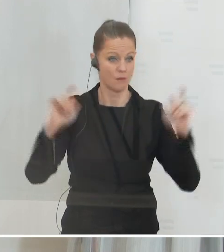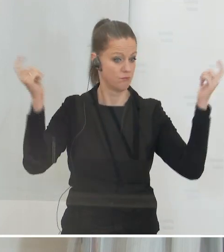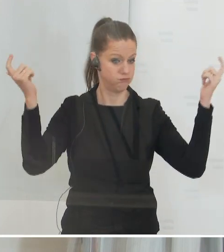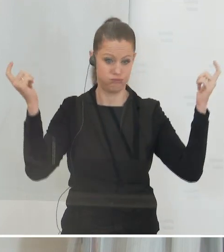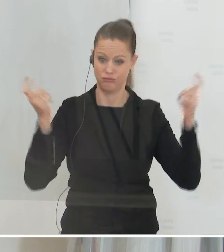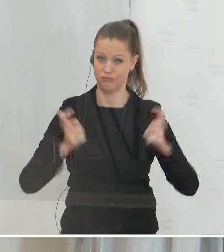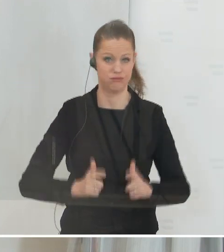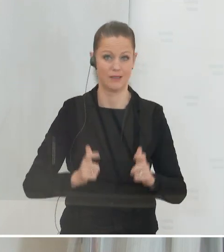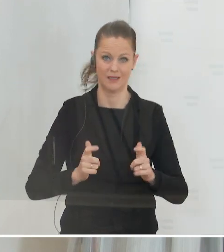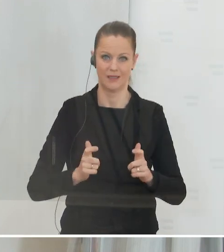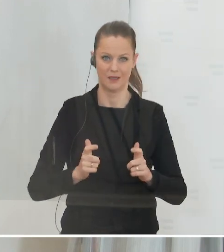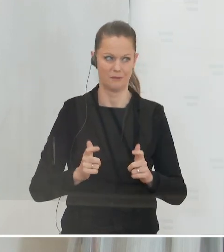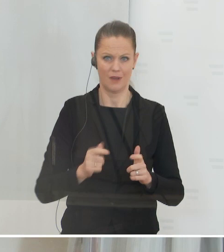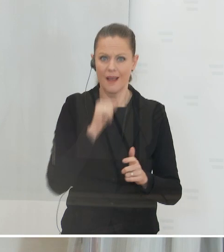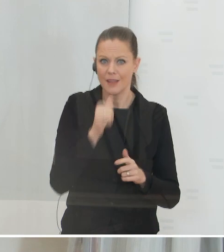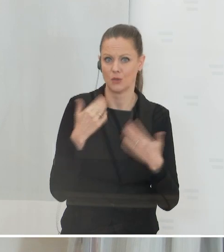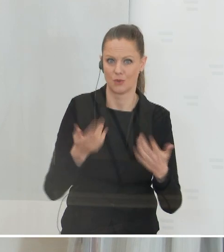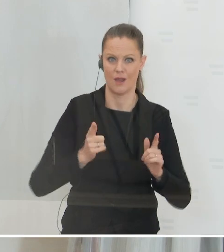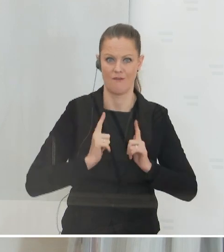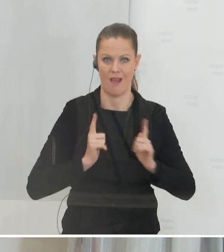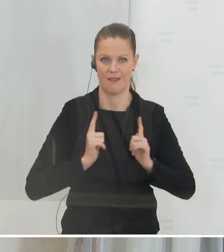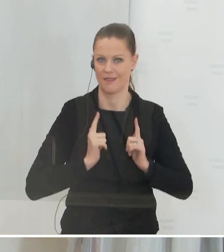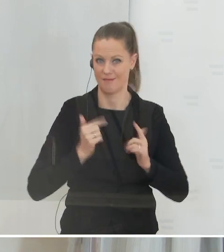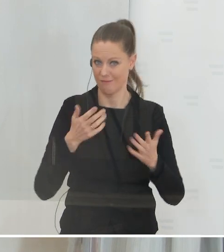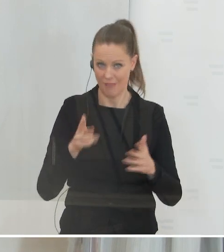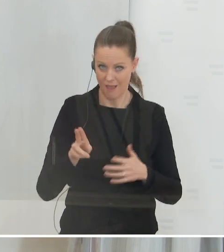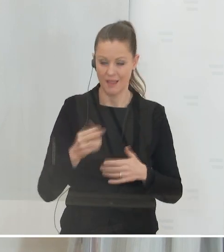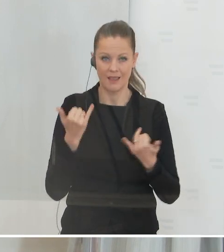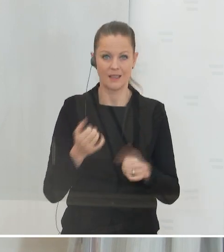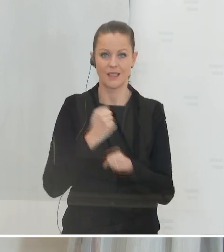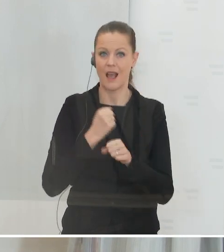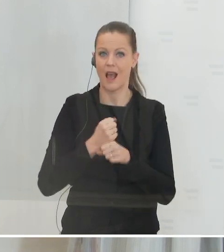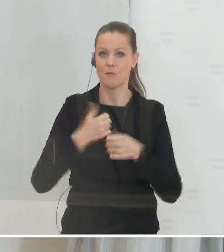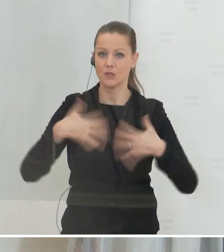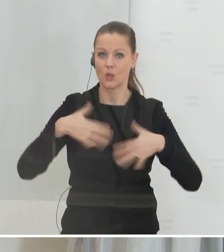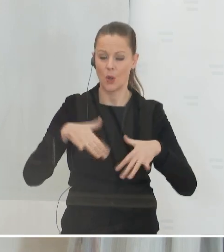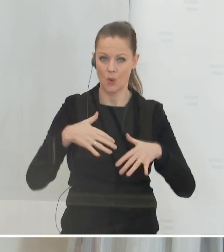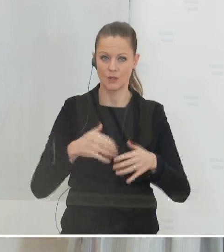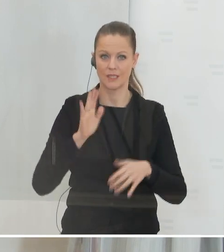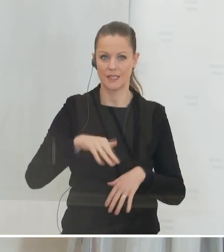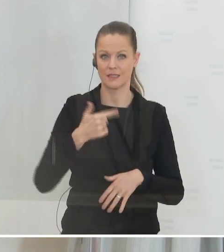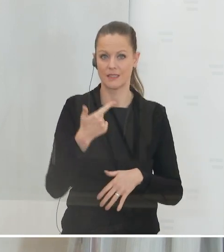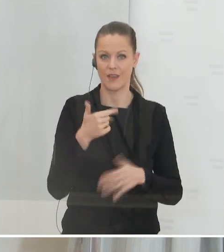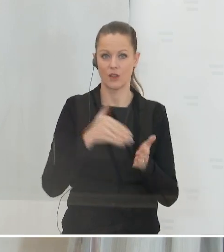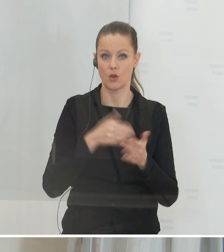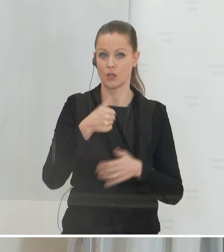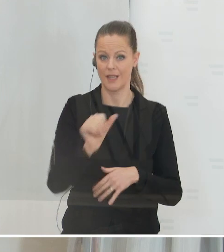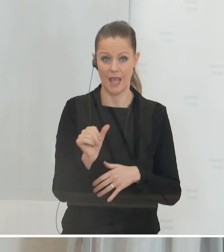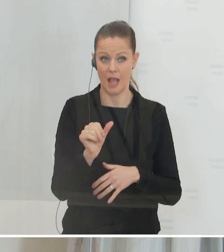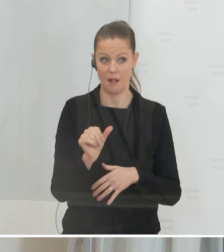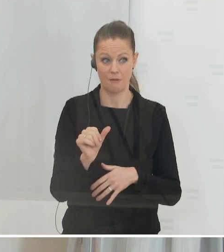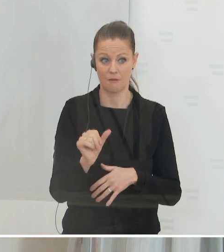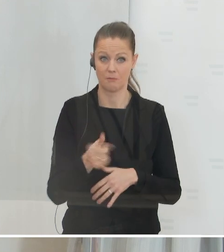glücklicherweise viel schneller, als viele erwartet hatten. Wir haben mittlerweile eine Arbeitslosigkeit, die seit 2011 nicht mehr so gering